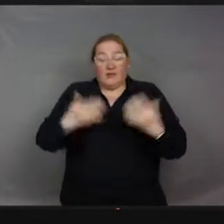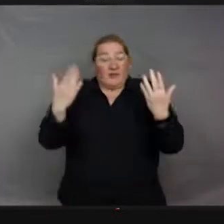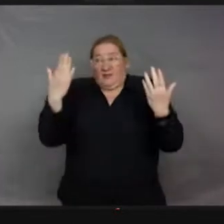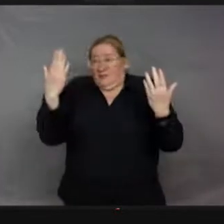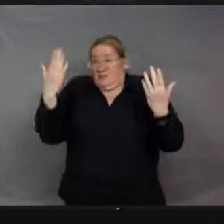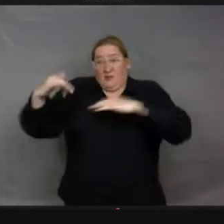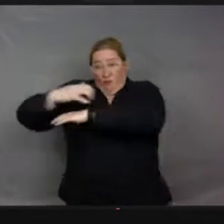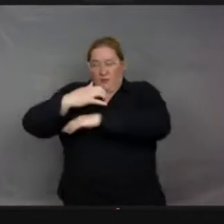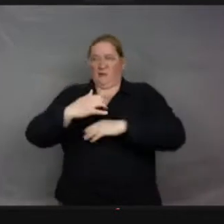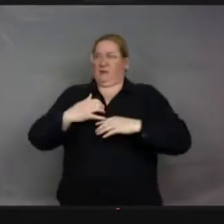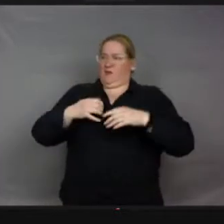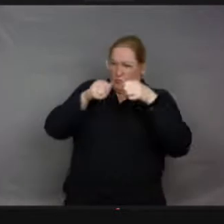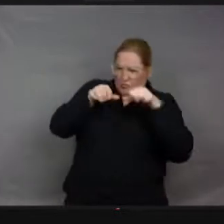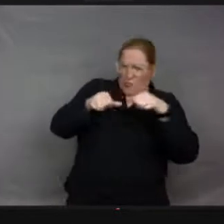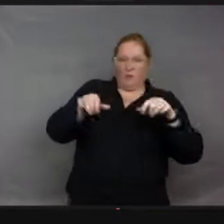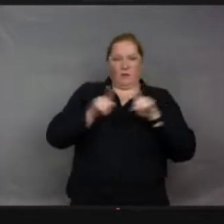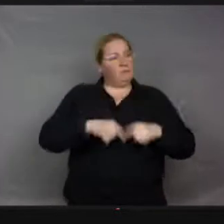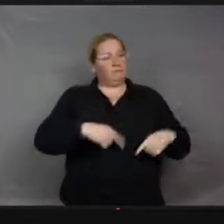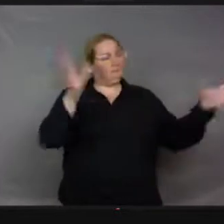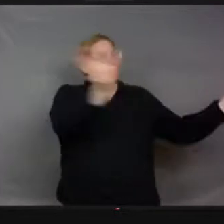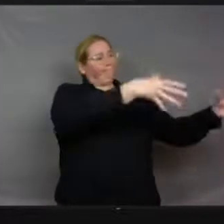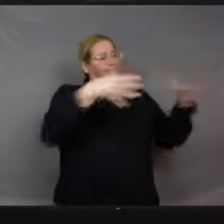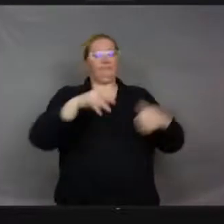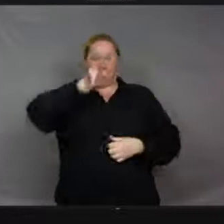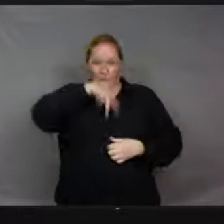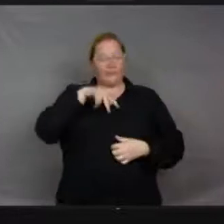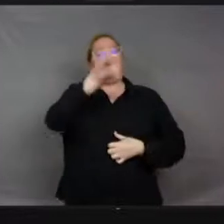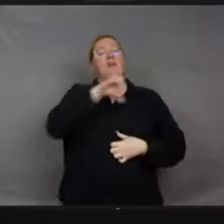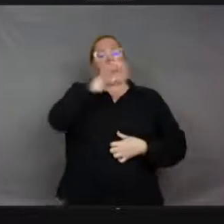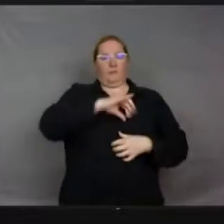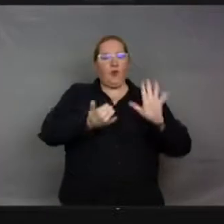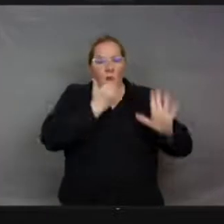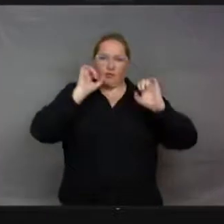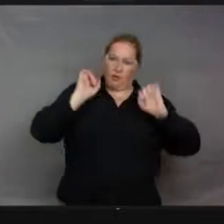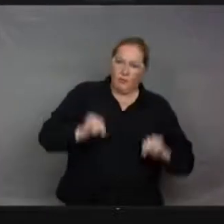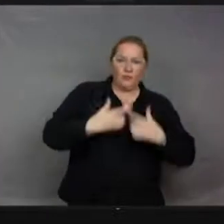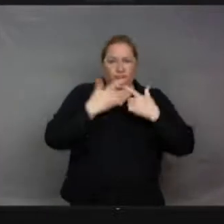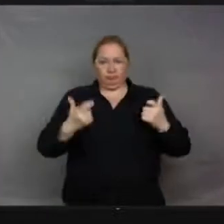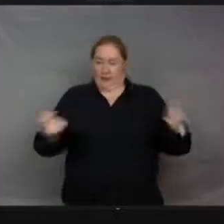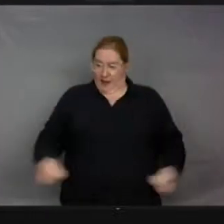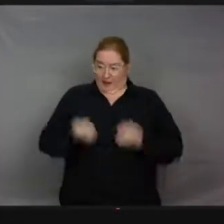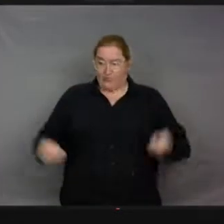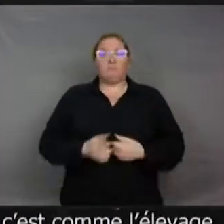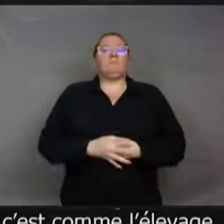la vache des pucerons, des fourmis, pardon. Oui, alors pendant longtemps, quand on est un peu